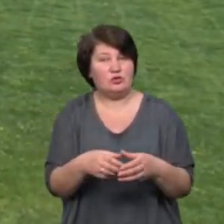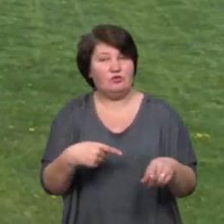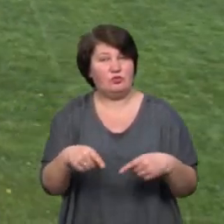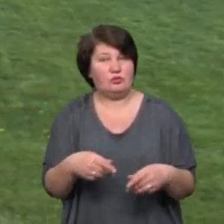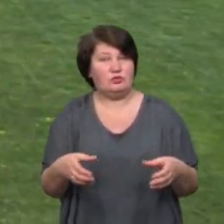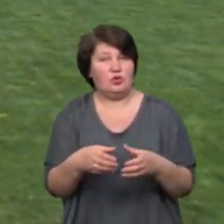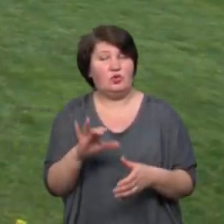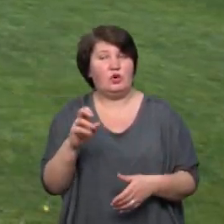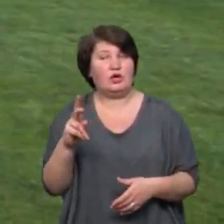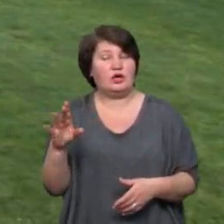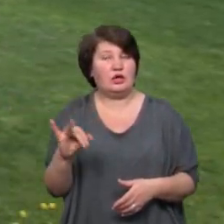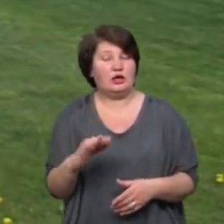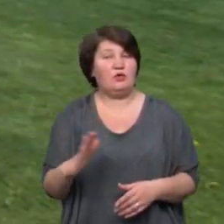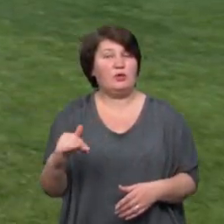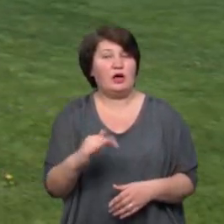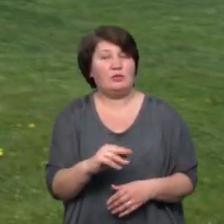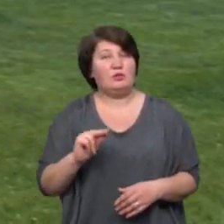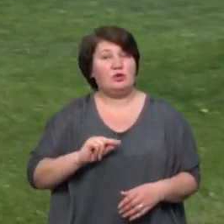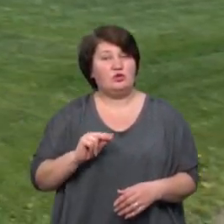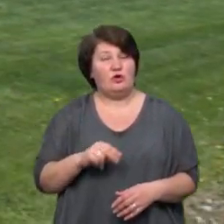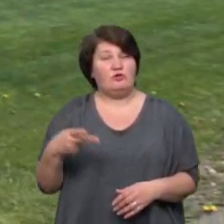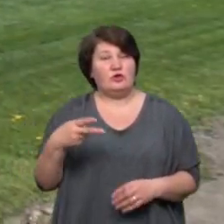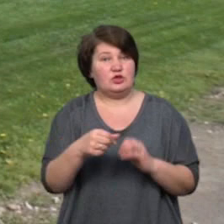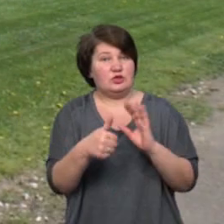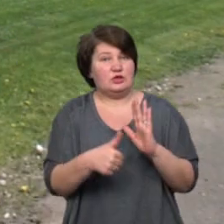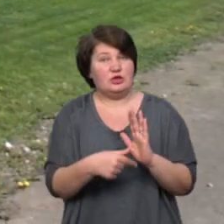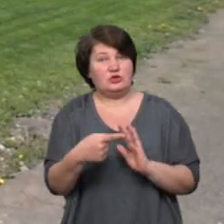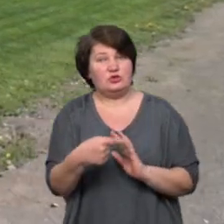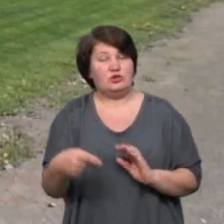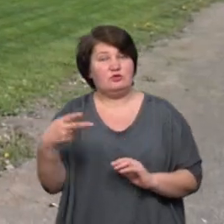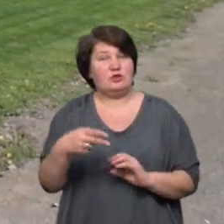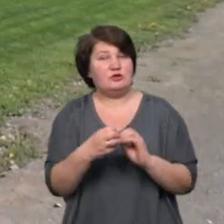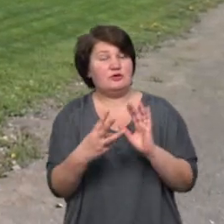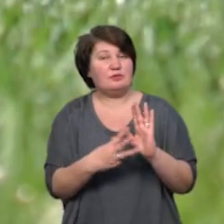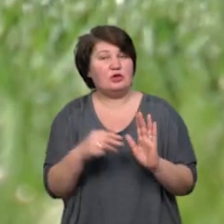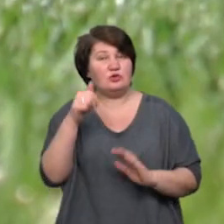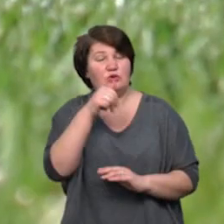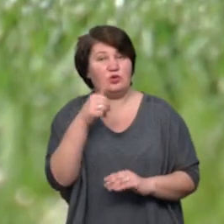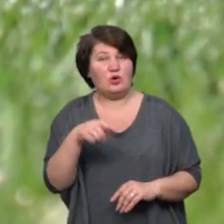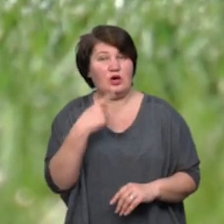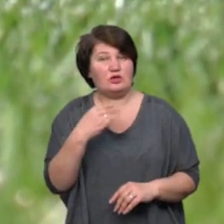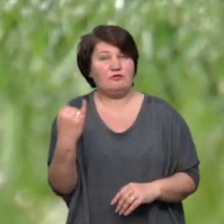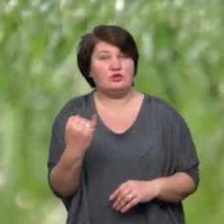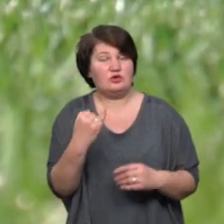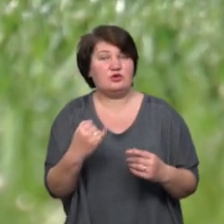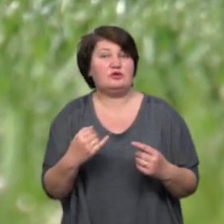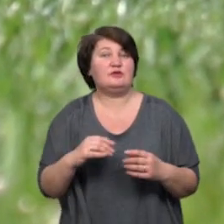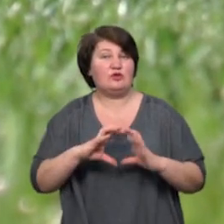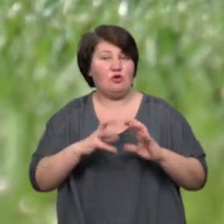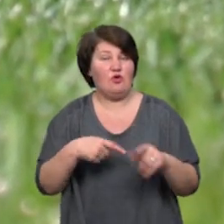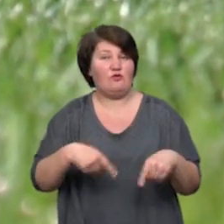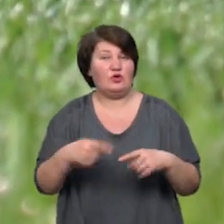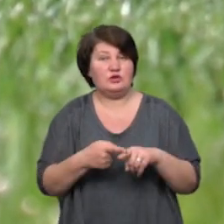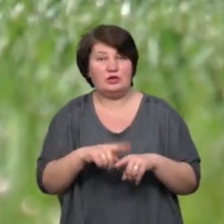«Угорники». У Прикарпатті працював і з 2016 до 2018 року. Каже, в історії світового футболу це перша